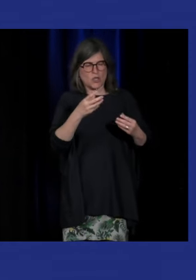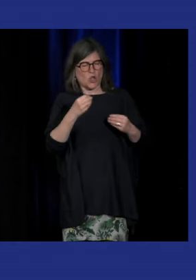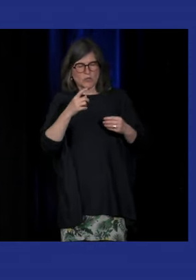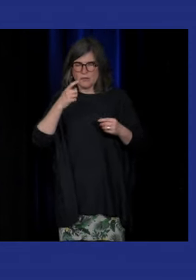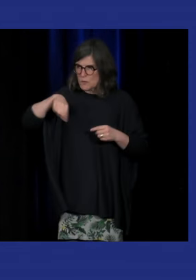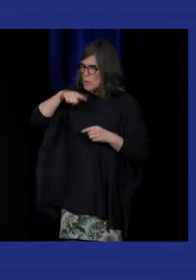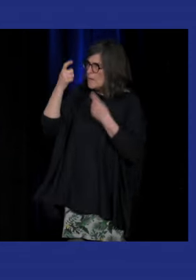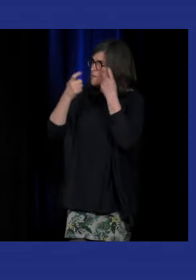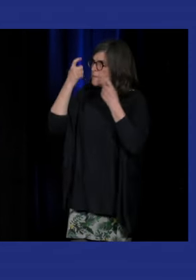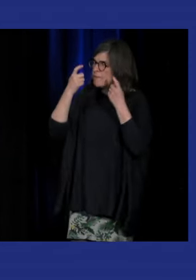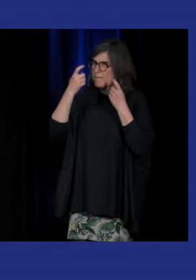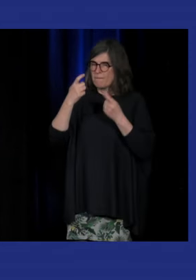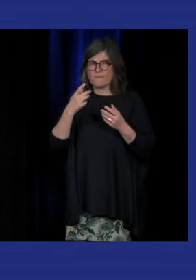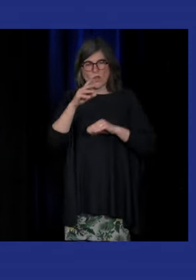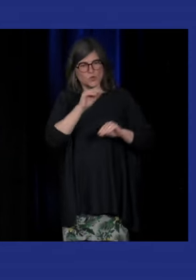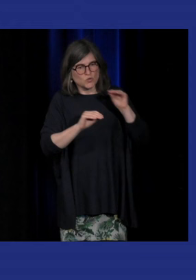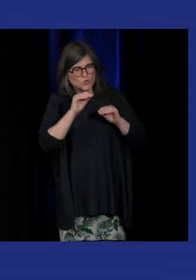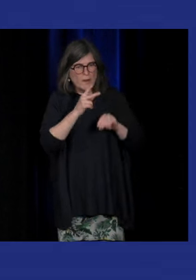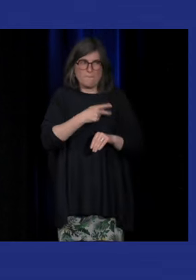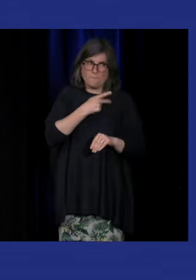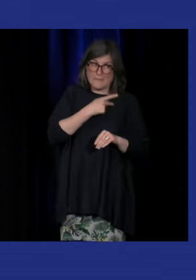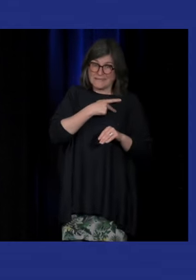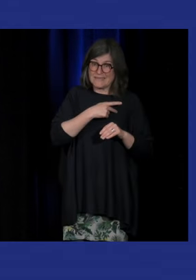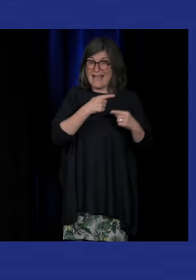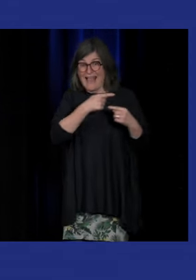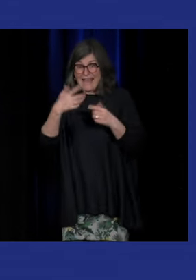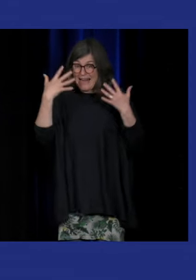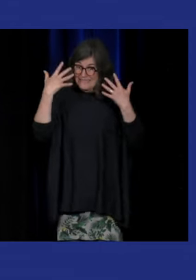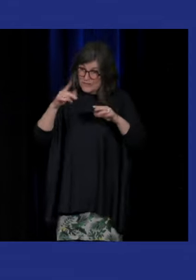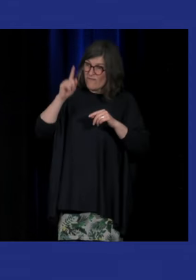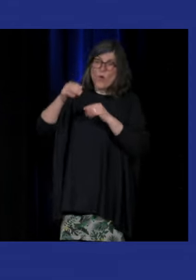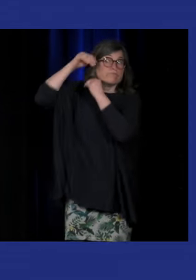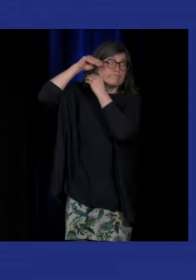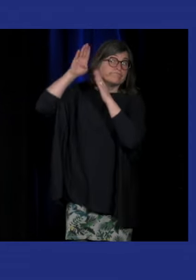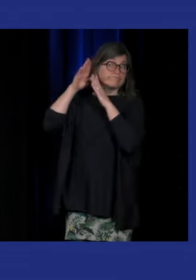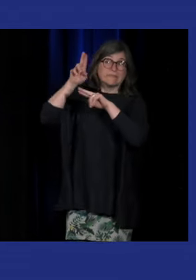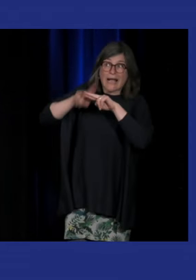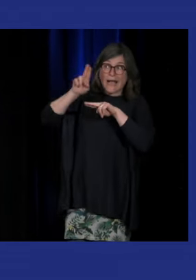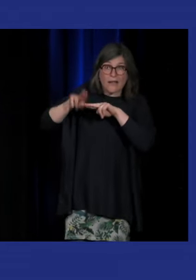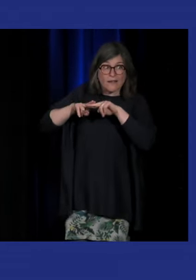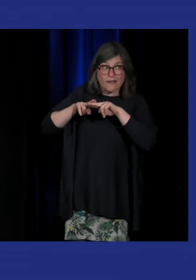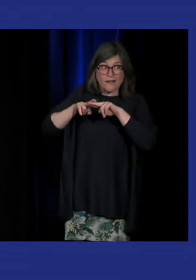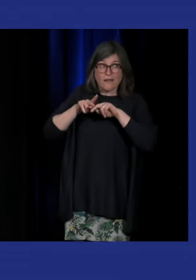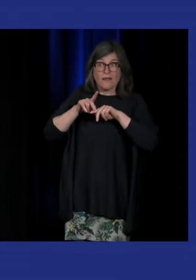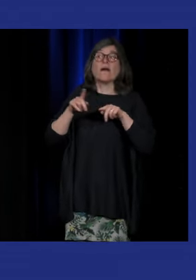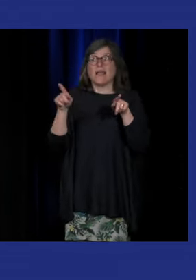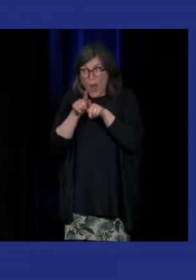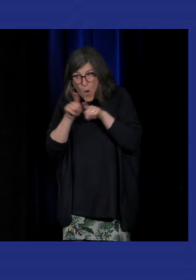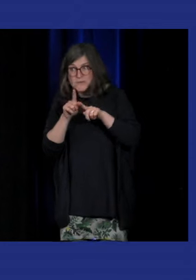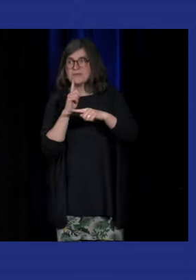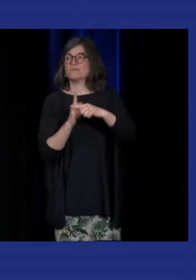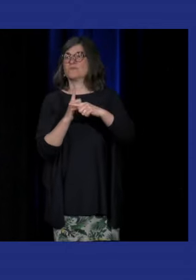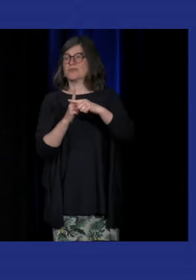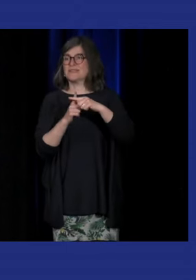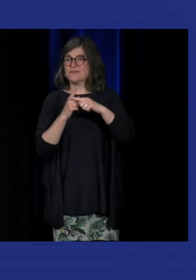soins et la question de la médecine elle n'est pas seulement une question de réparation de la sourdité vu comme un mal mais qu'elle est aussi la prise en compte de l